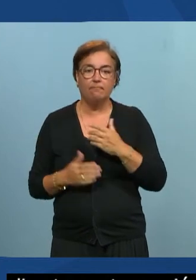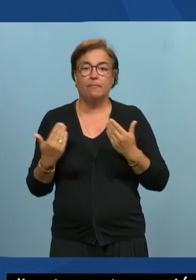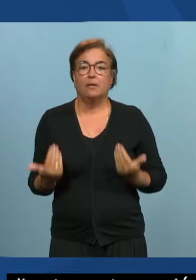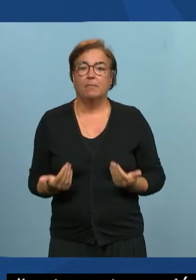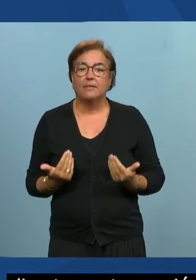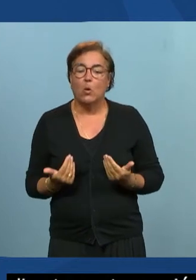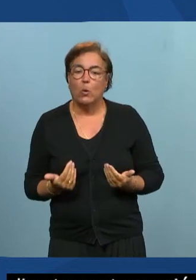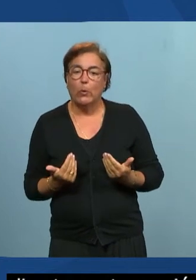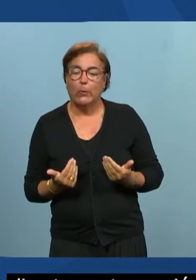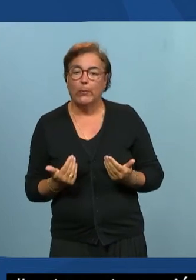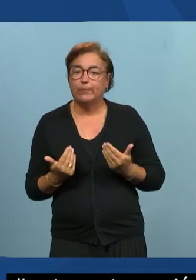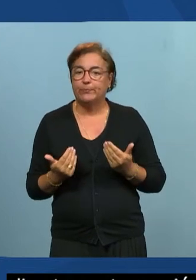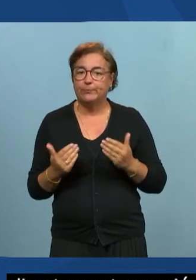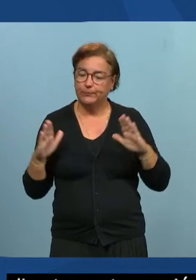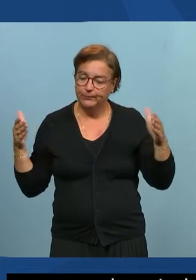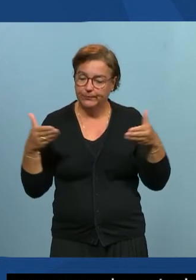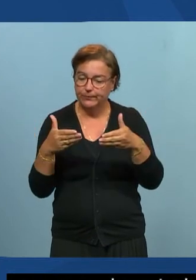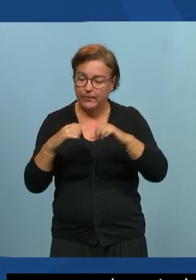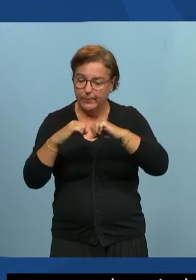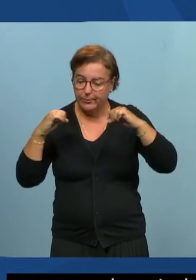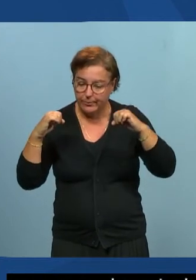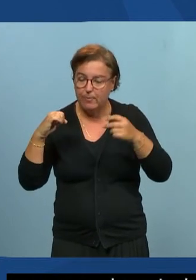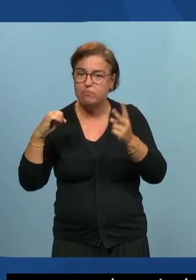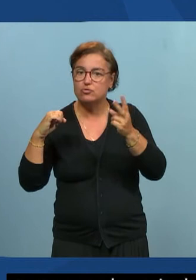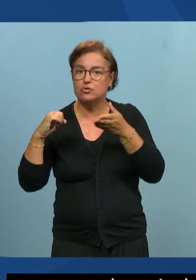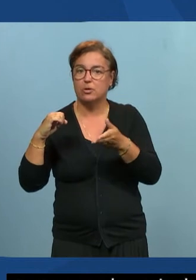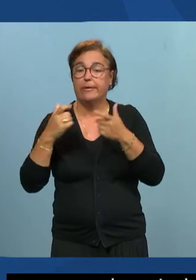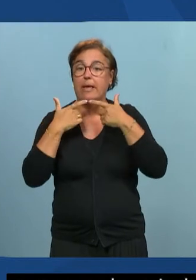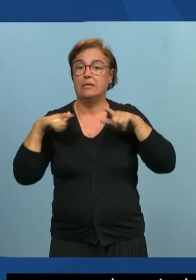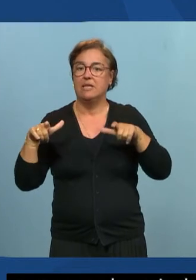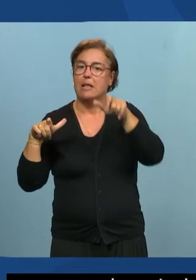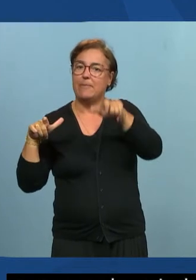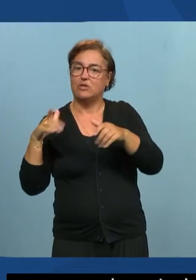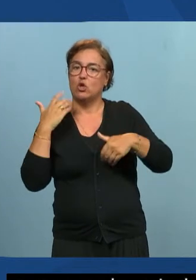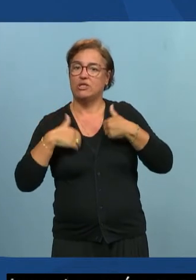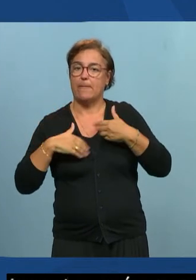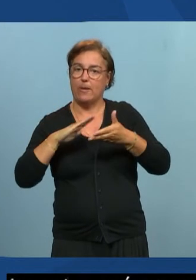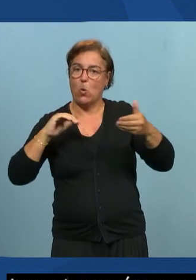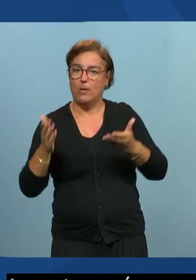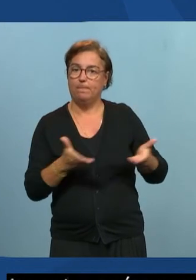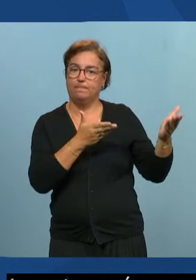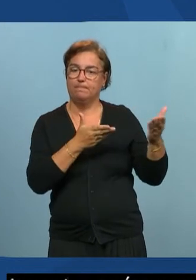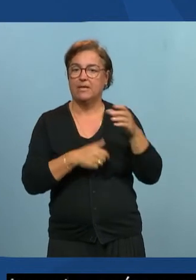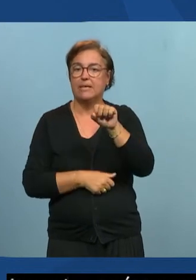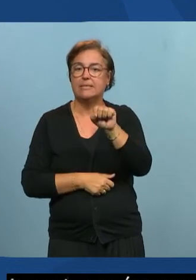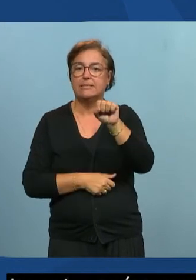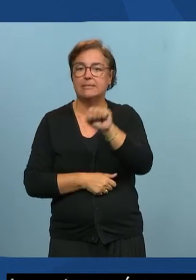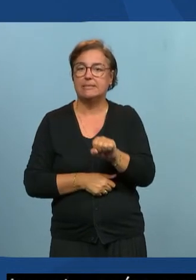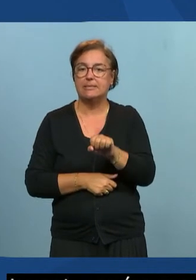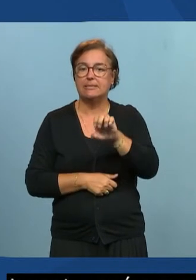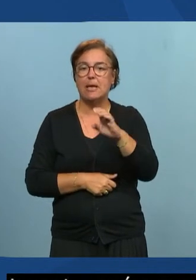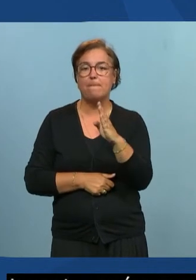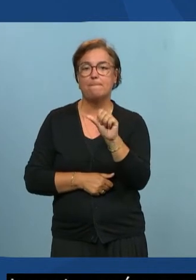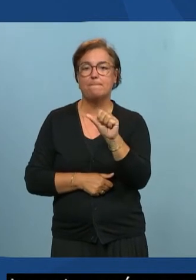encore beaucoup plus dans la question de l'accessibilité aux personnes handicapées. Et je vais passer la parole à Sébastien, avant que